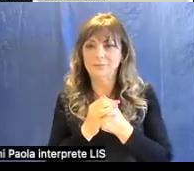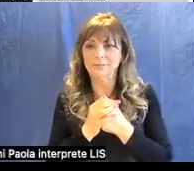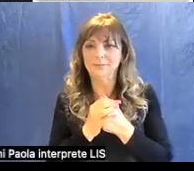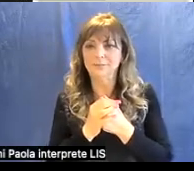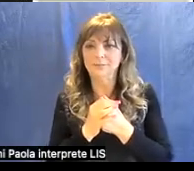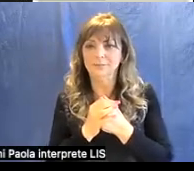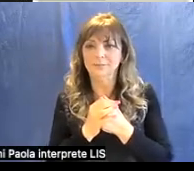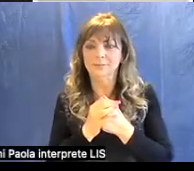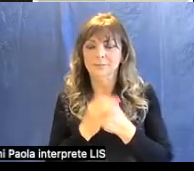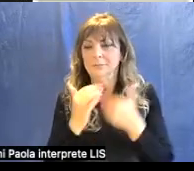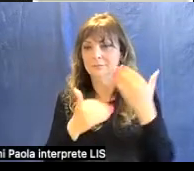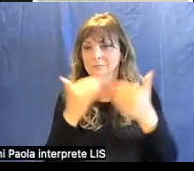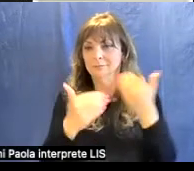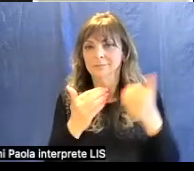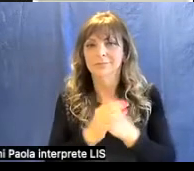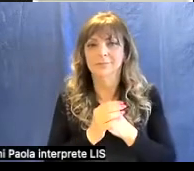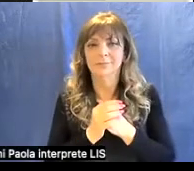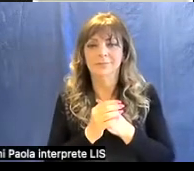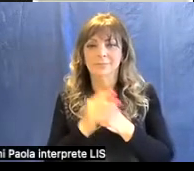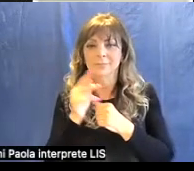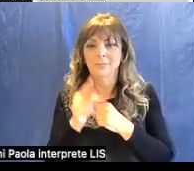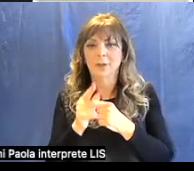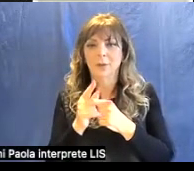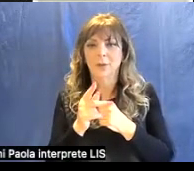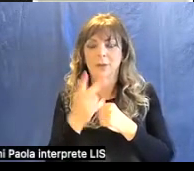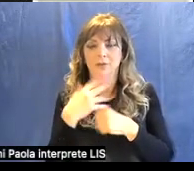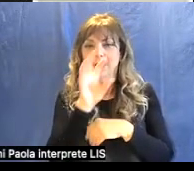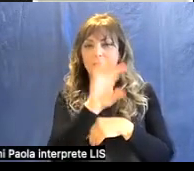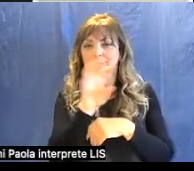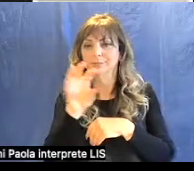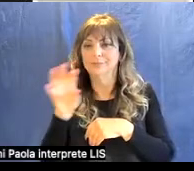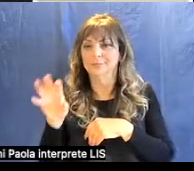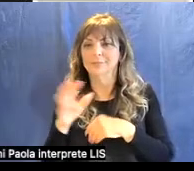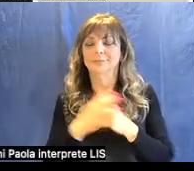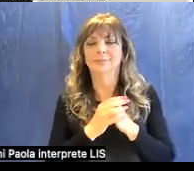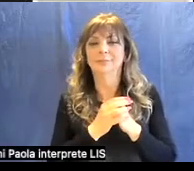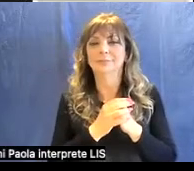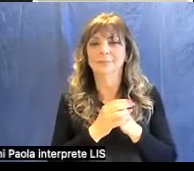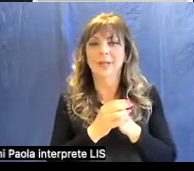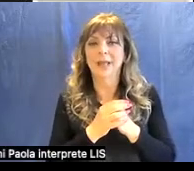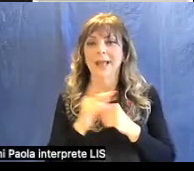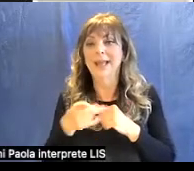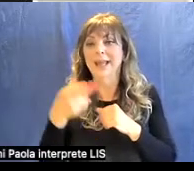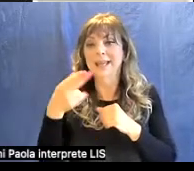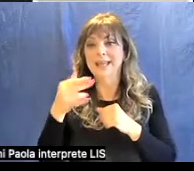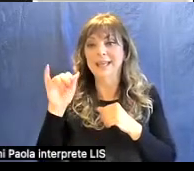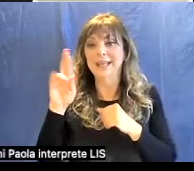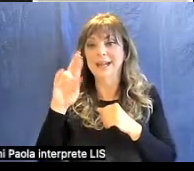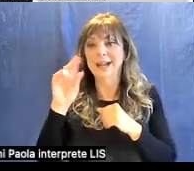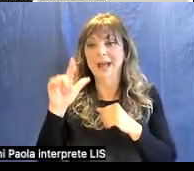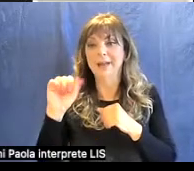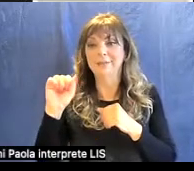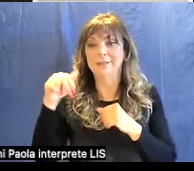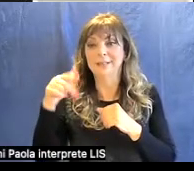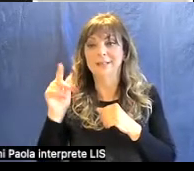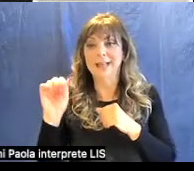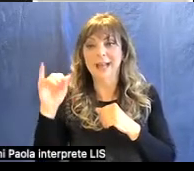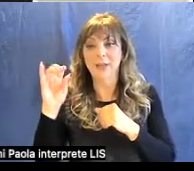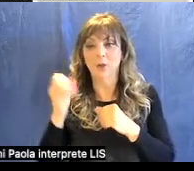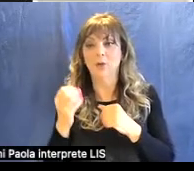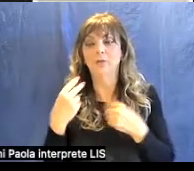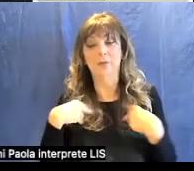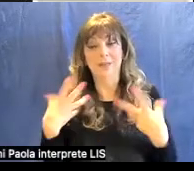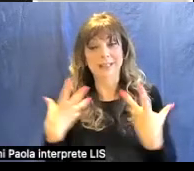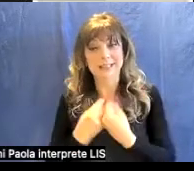vado ancora avanti ecco qui vi ho messo queste opere che sono opere degli Irlandai un pittore contemporaneo di Botticelli